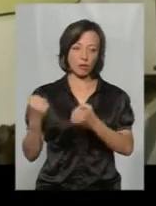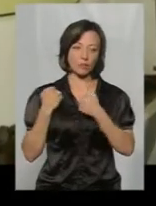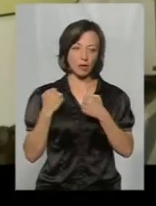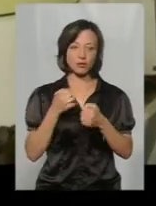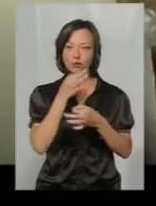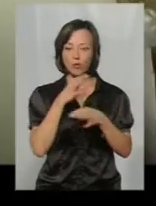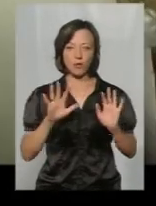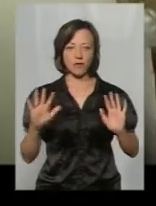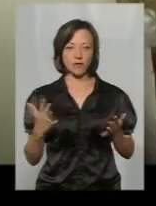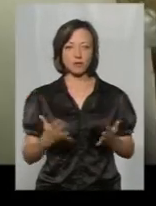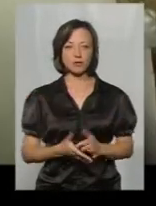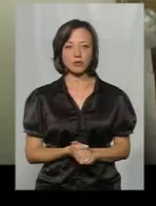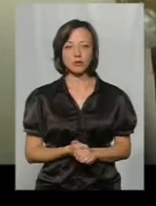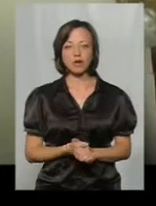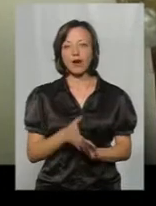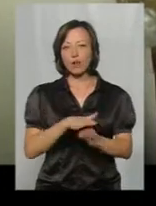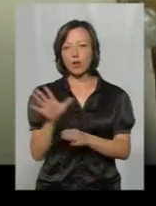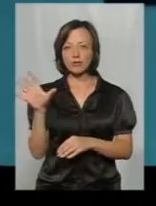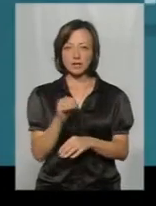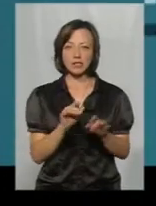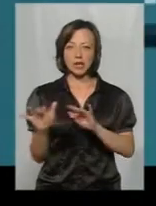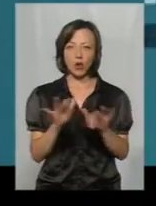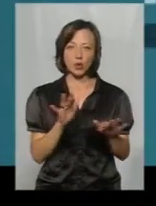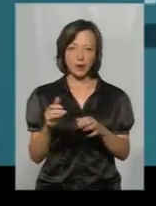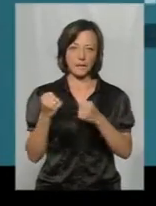в будь-якому випадку, виконуючи всі заходи безпеки.